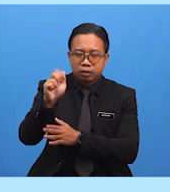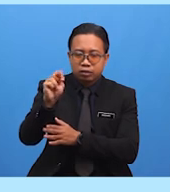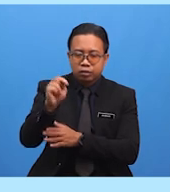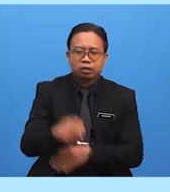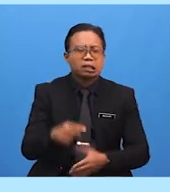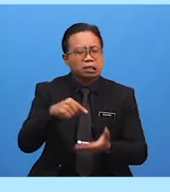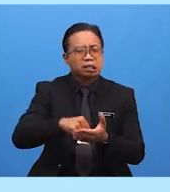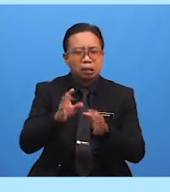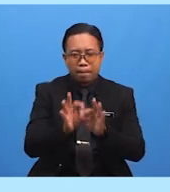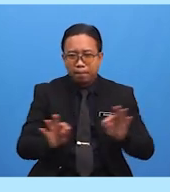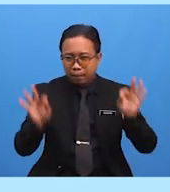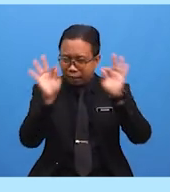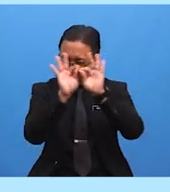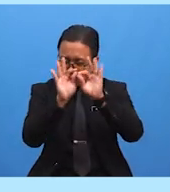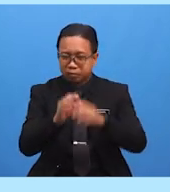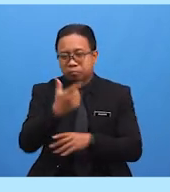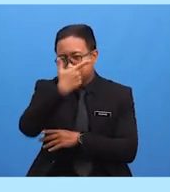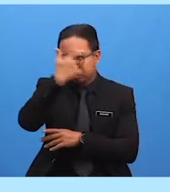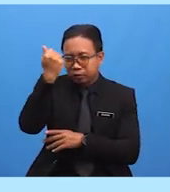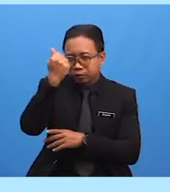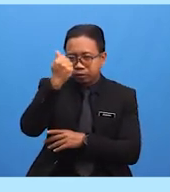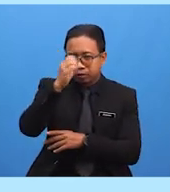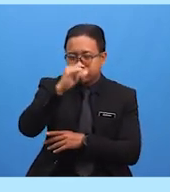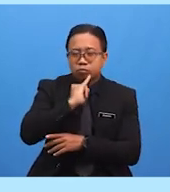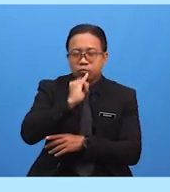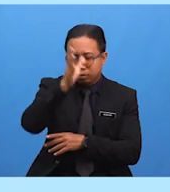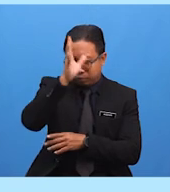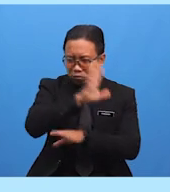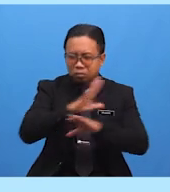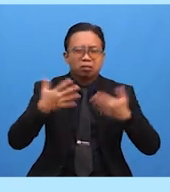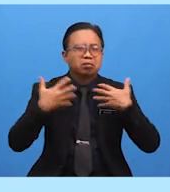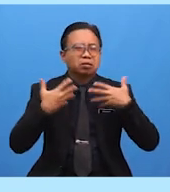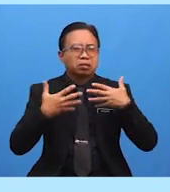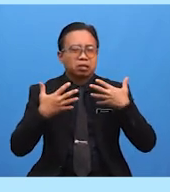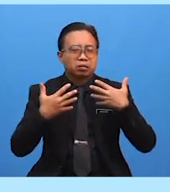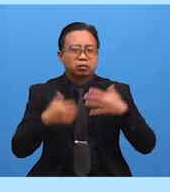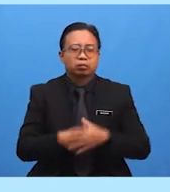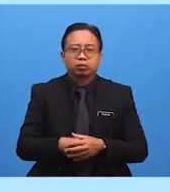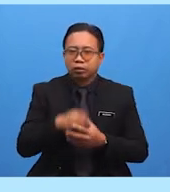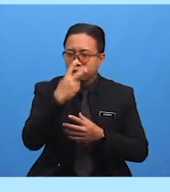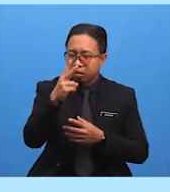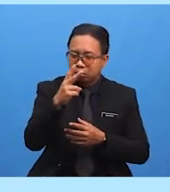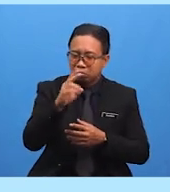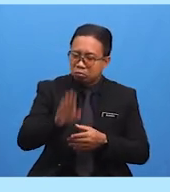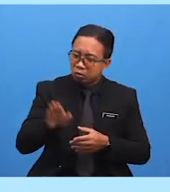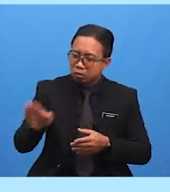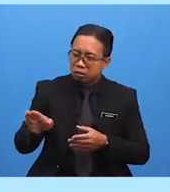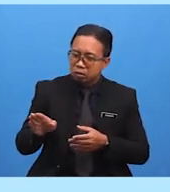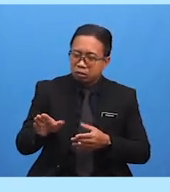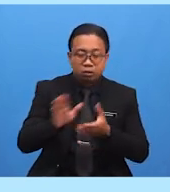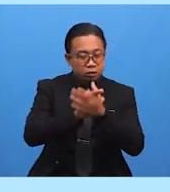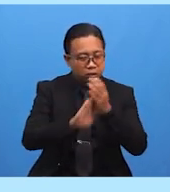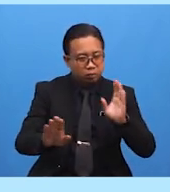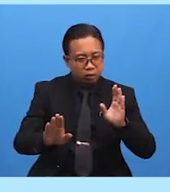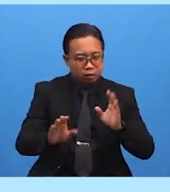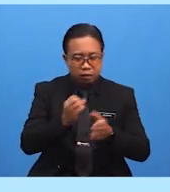Bagi Memastikan Ibu Bapa Tidak Risau Tentang Keberadaan Dan Keselamatan